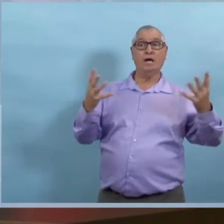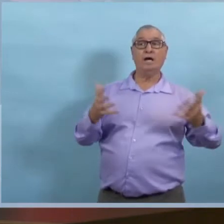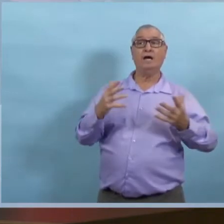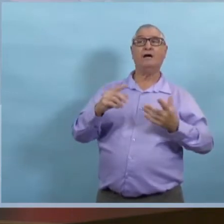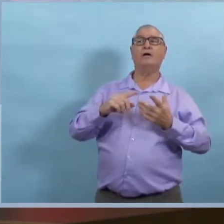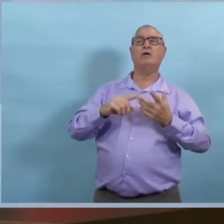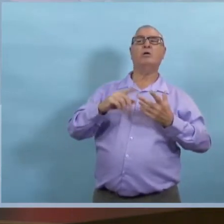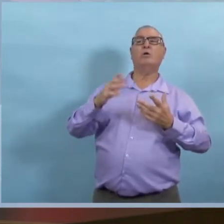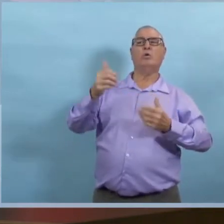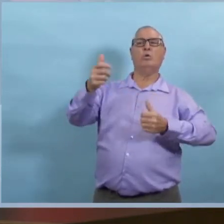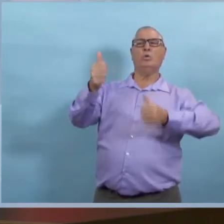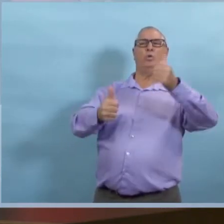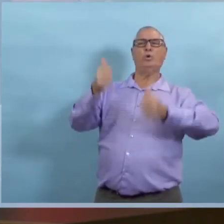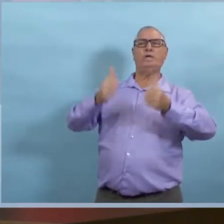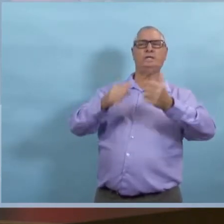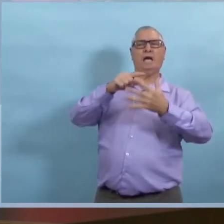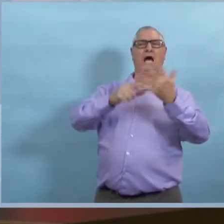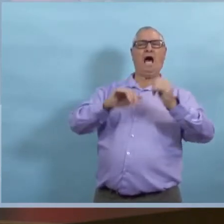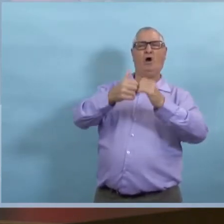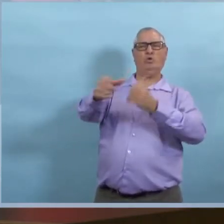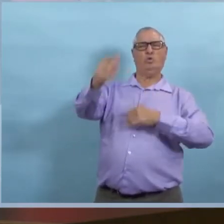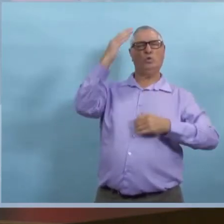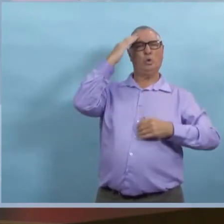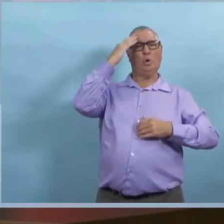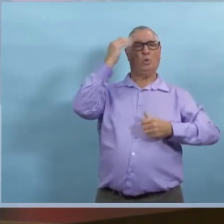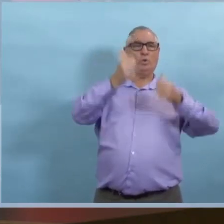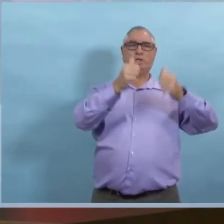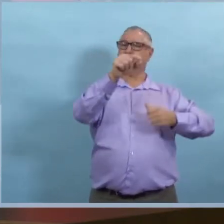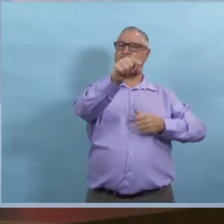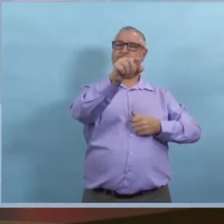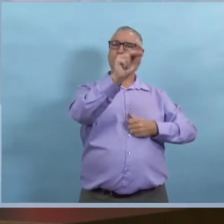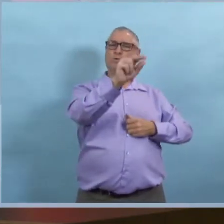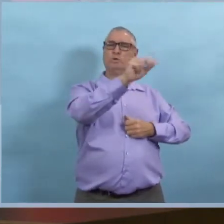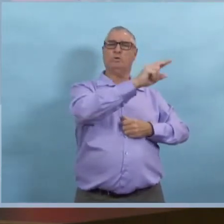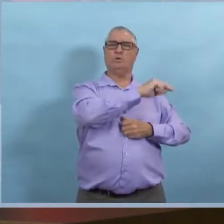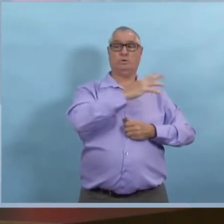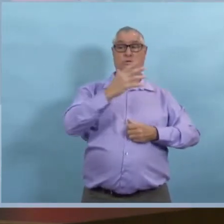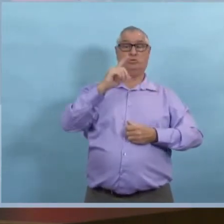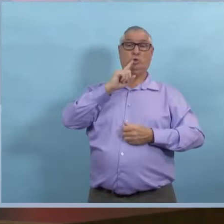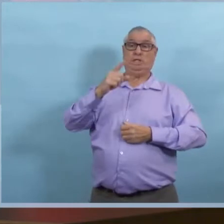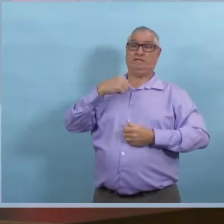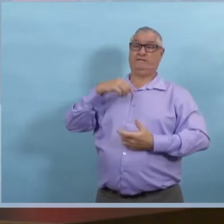'une malterie ou d'un établissement qui sert de la bière?